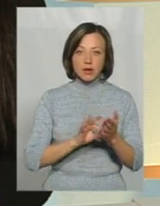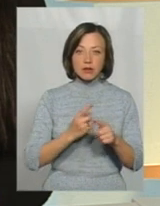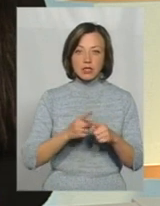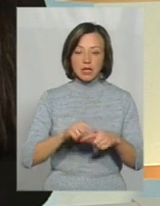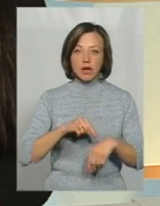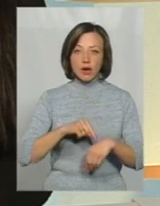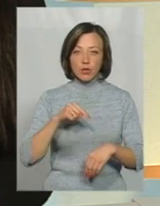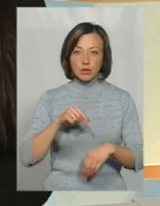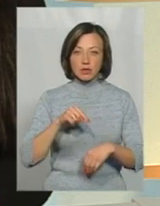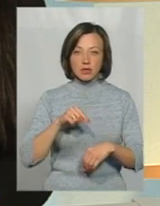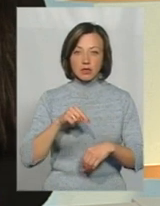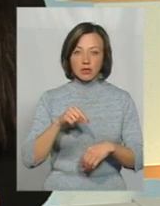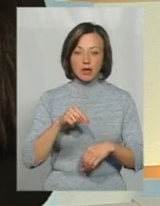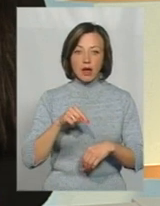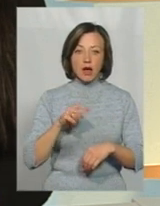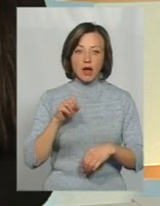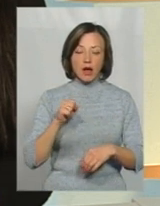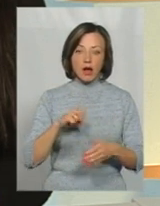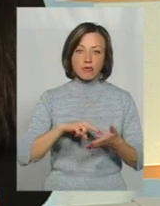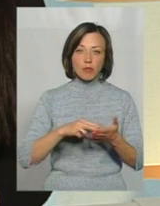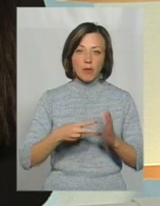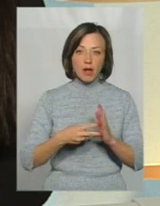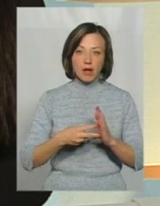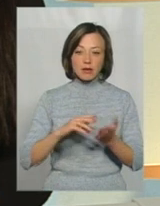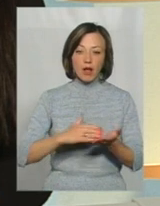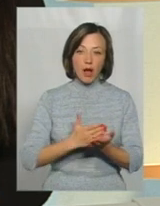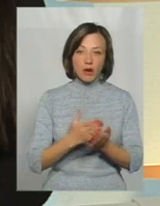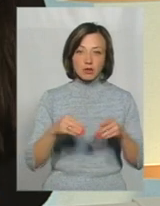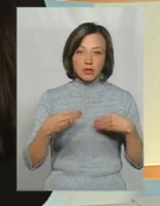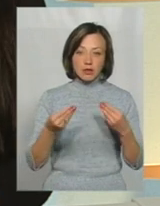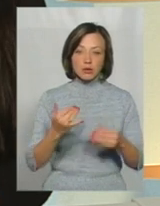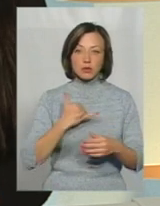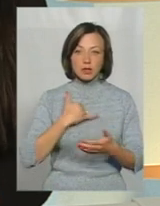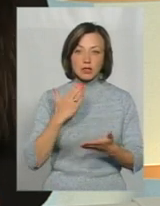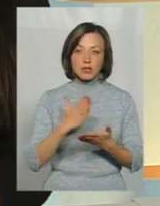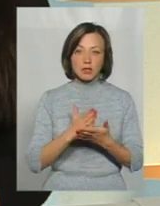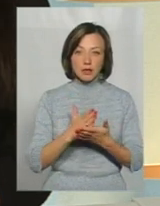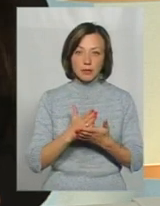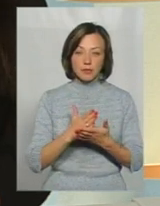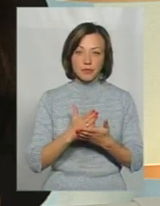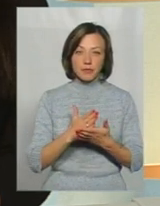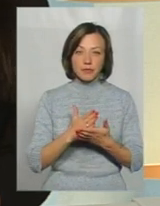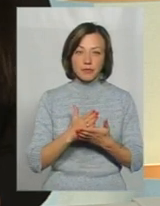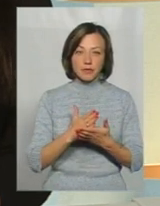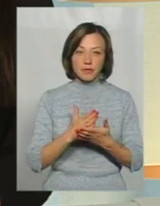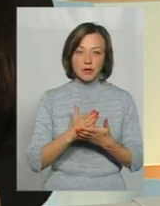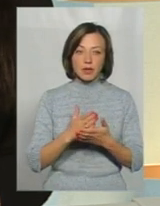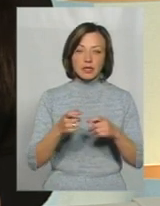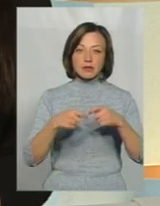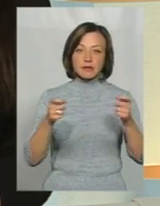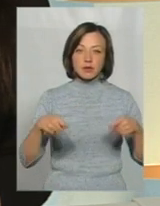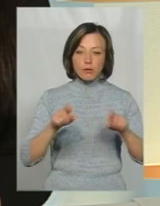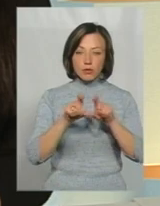реагується. А в плані якості надання у нас є завідувачі амбулаторії, у нас є